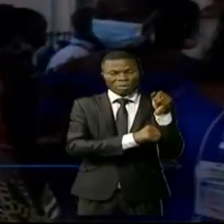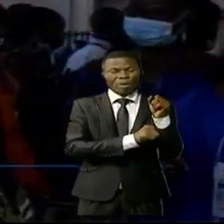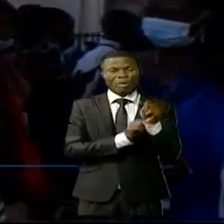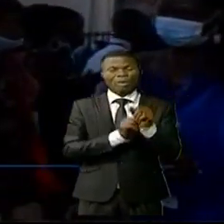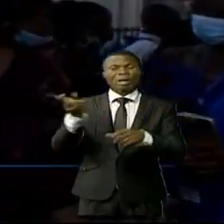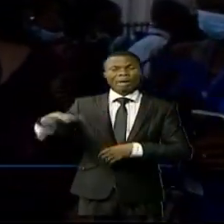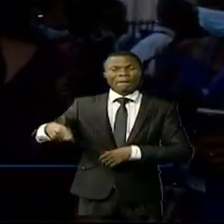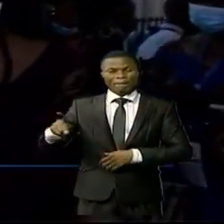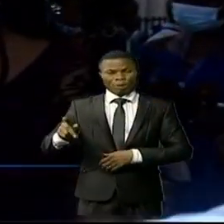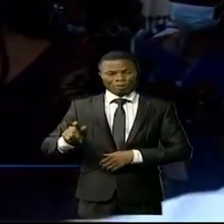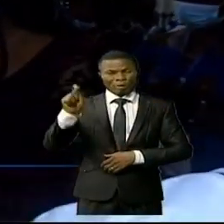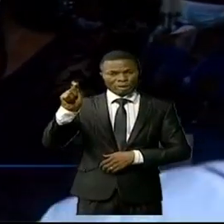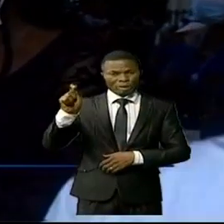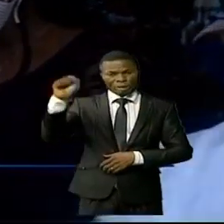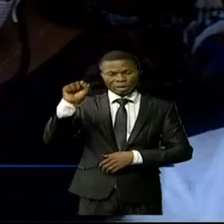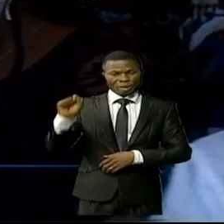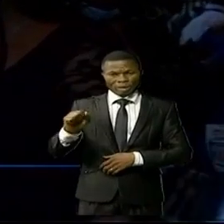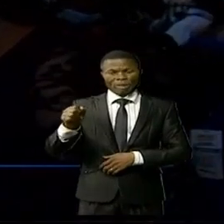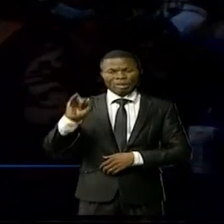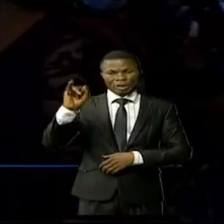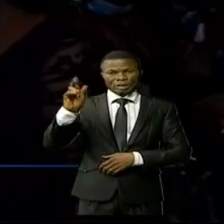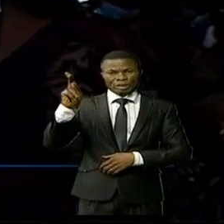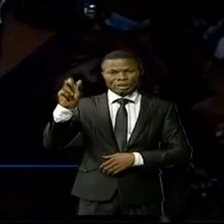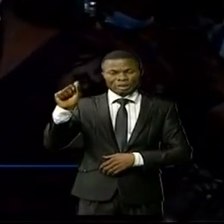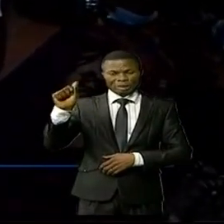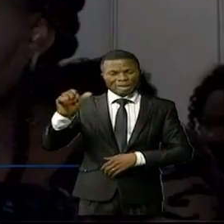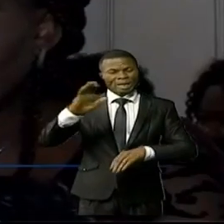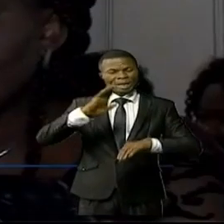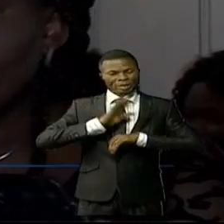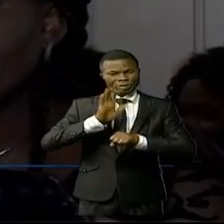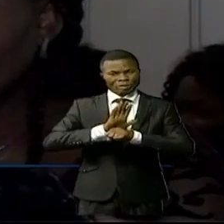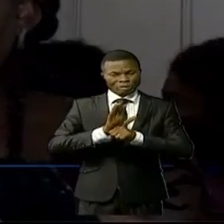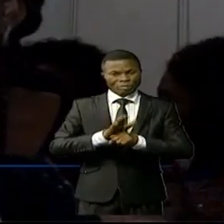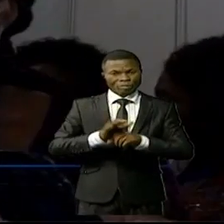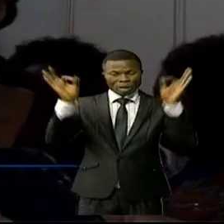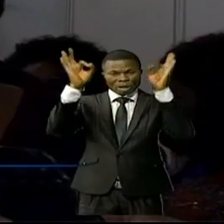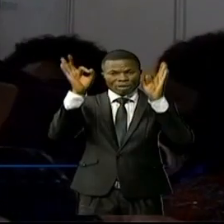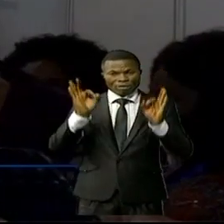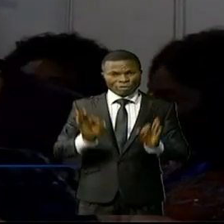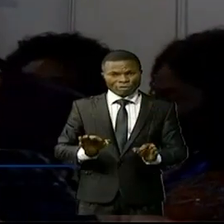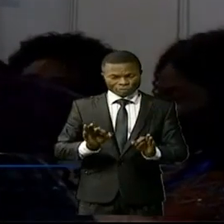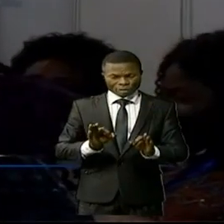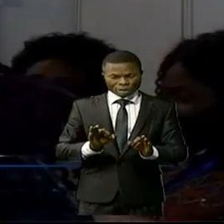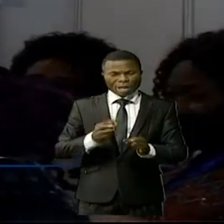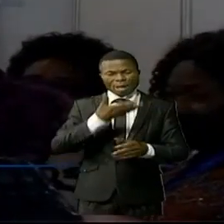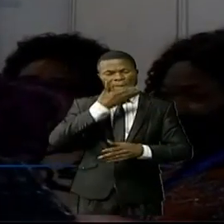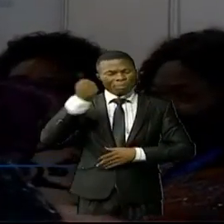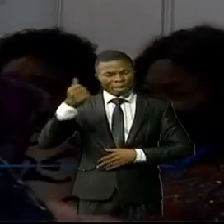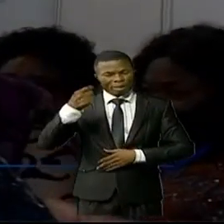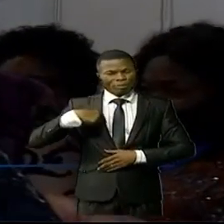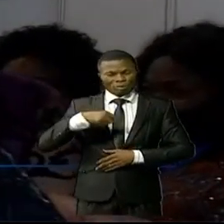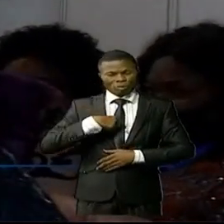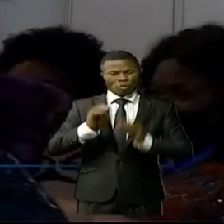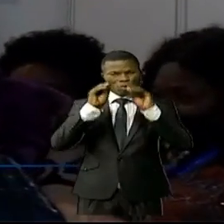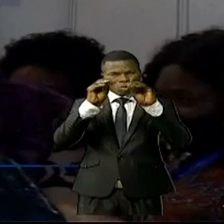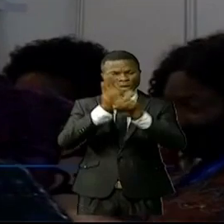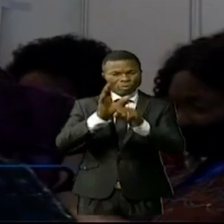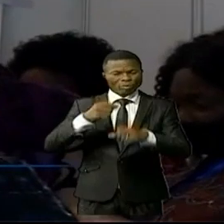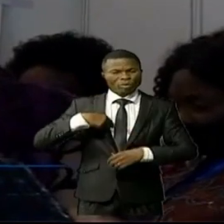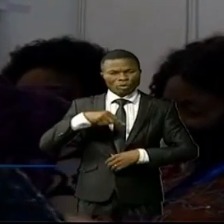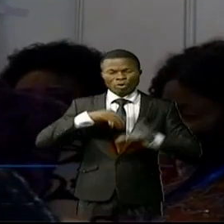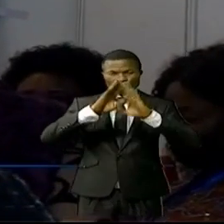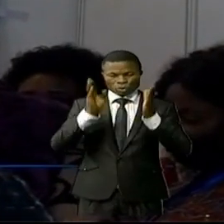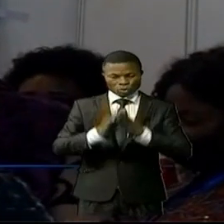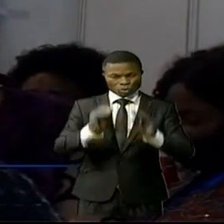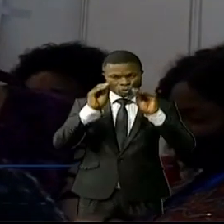de la province de Chikapa exprime ici sa satisfaction le forum était instructif vraiment parce que tout ce qu'on